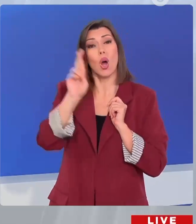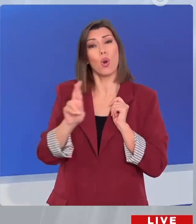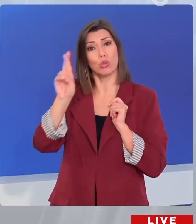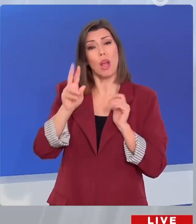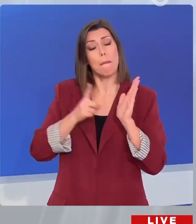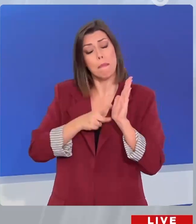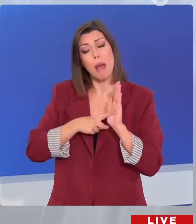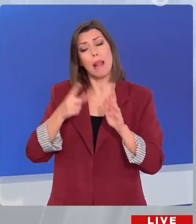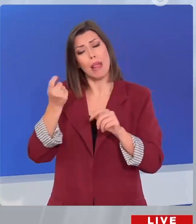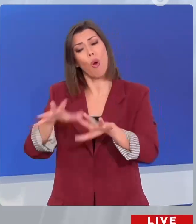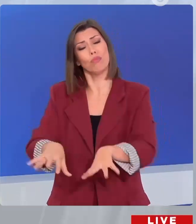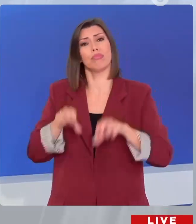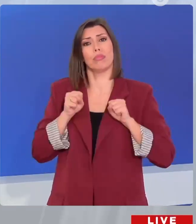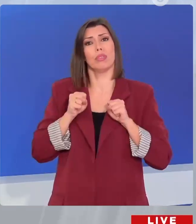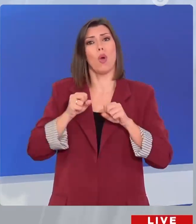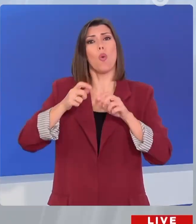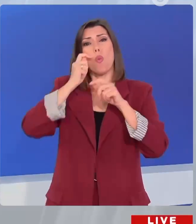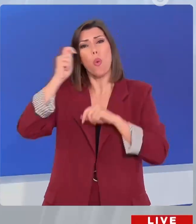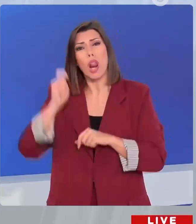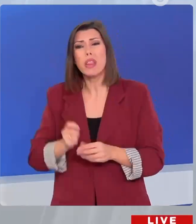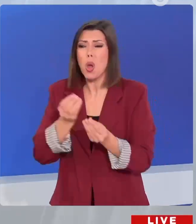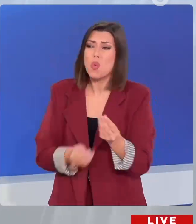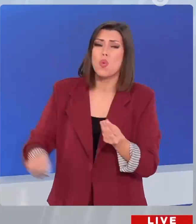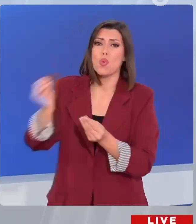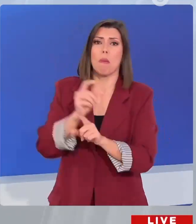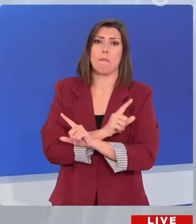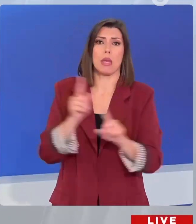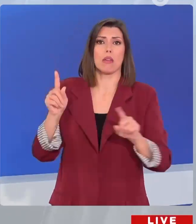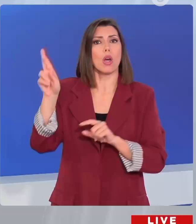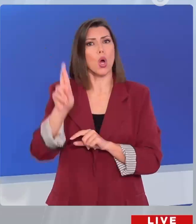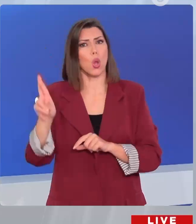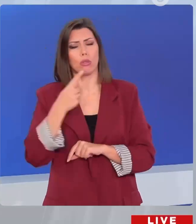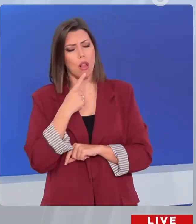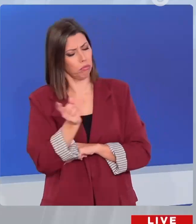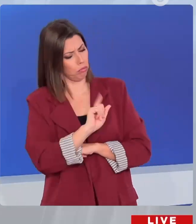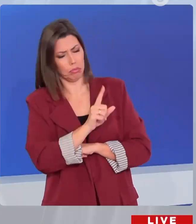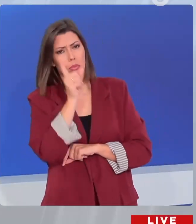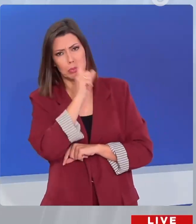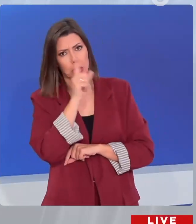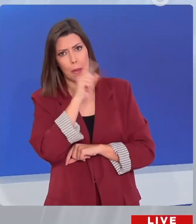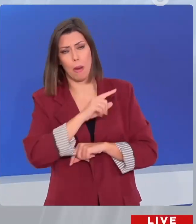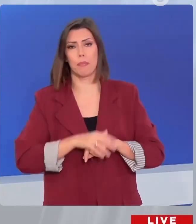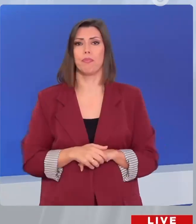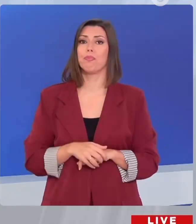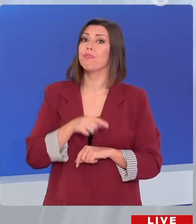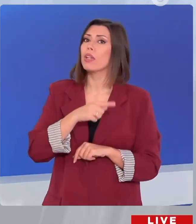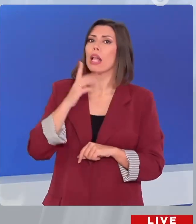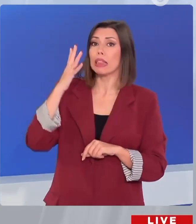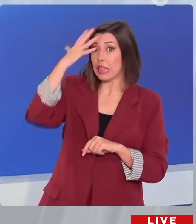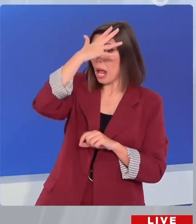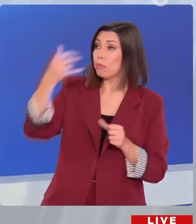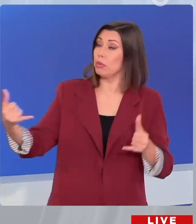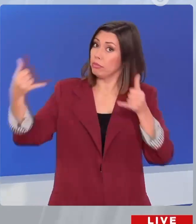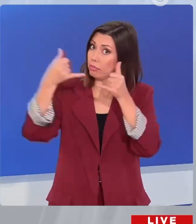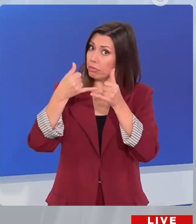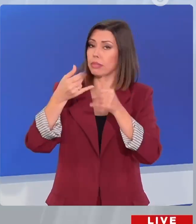ουκρανικά εδάφη. Μάλιστα η Μόσχα χαρακτήρισε το δημοσίευμα ως μύθευμα. Σε τηλεφώνημά του με τον Γερμανό καγκελάριο Όλαφ Σόλτς πάντως οι δύο